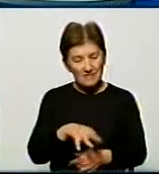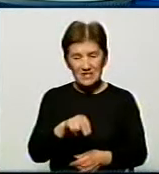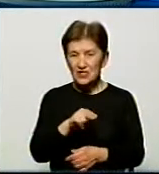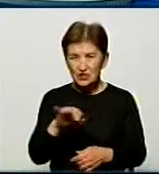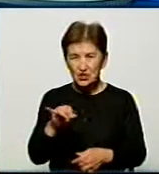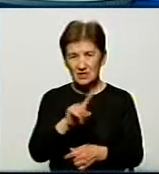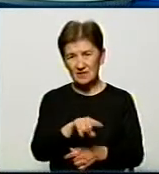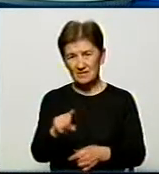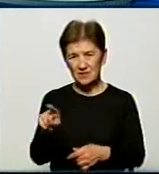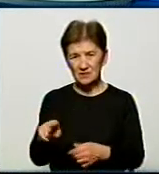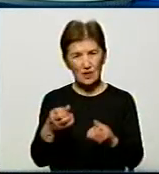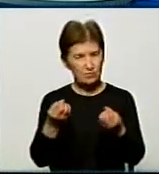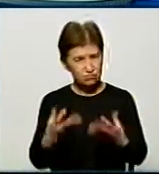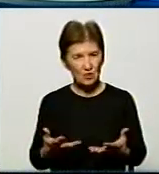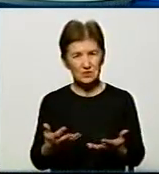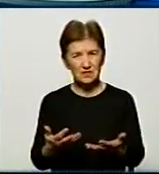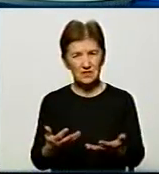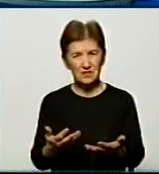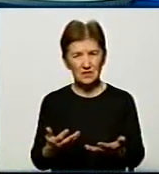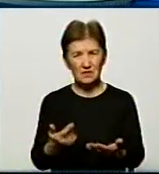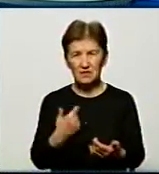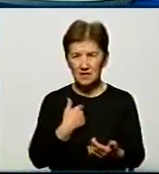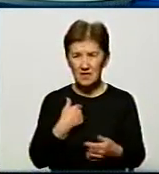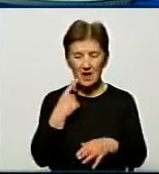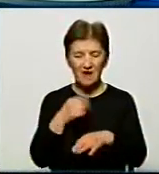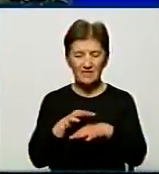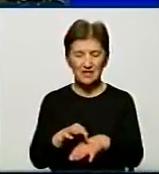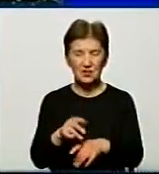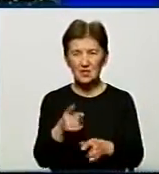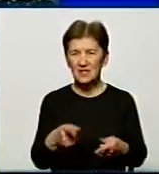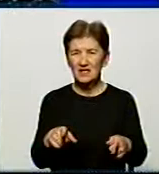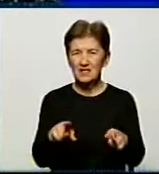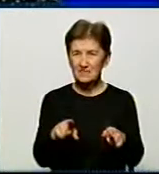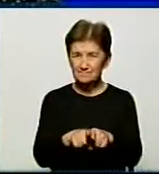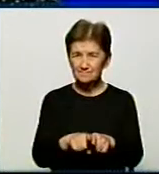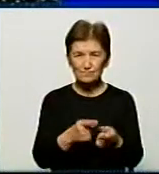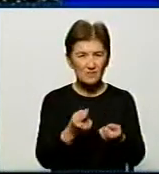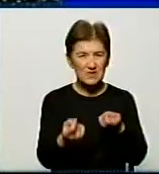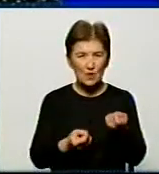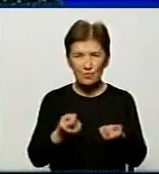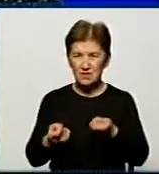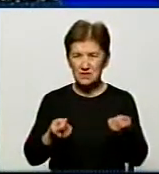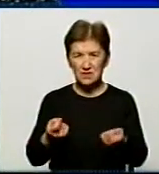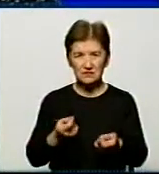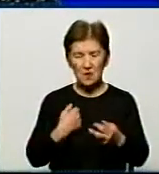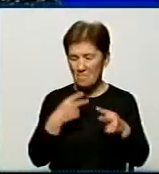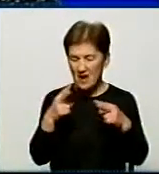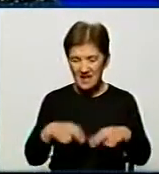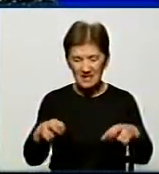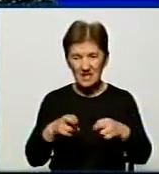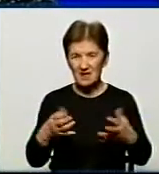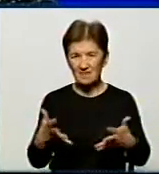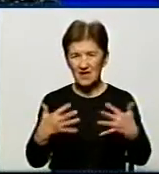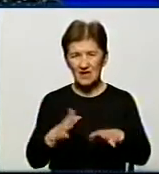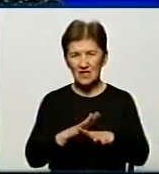декларацію? Це супутнє питання, звичайно. Я веду до того, що… Такі подробиці ми не виясняли, не входить до